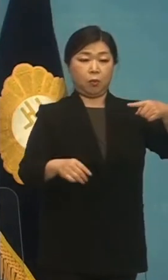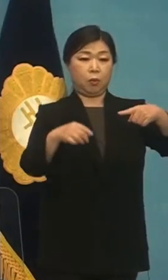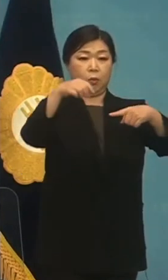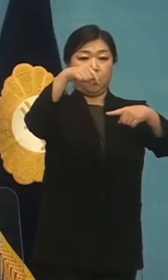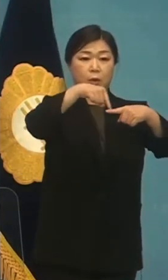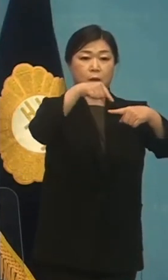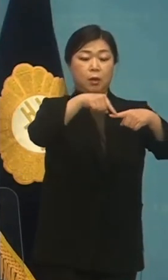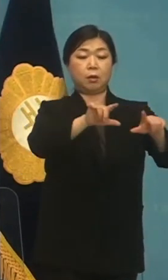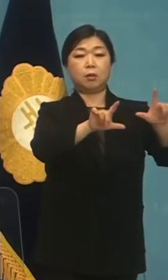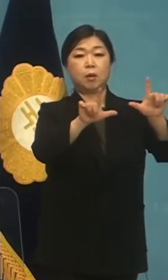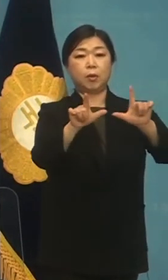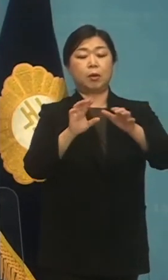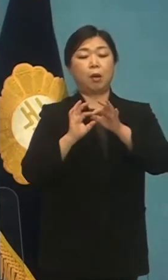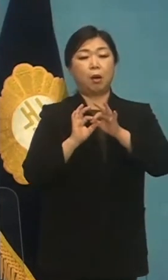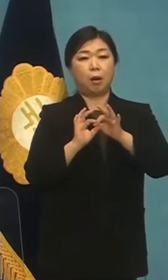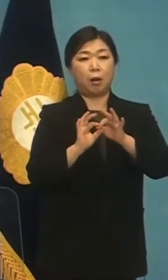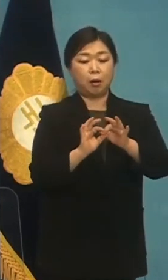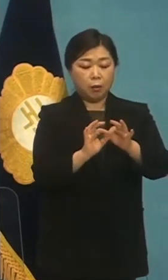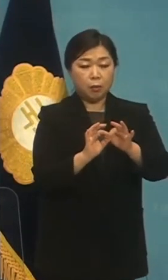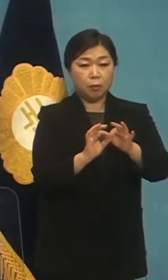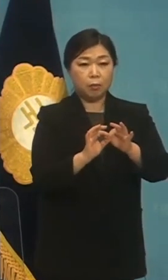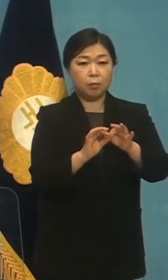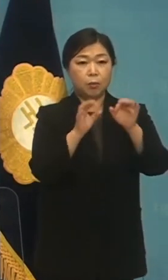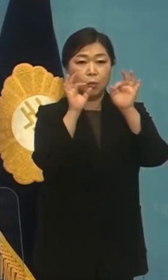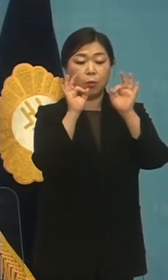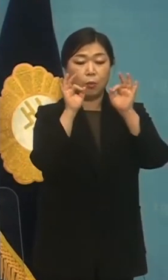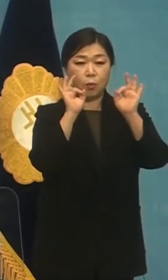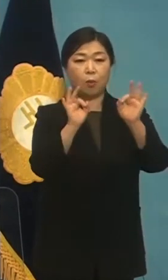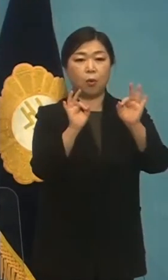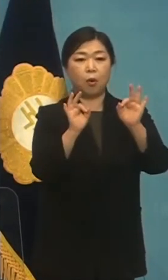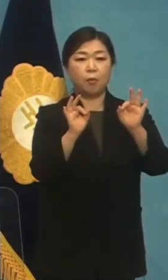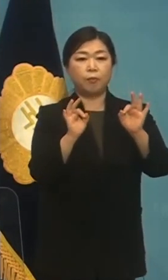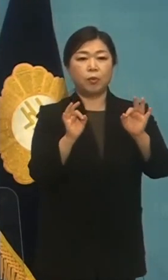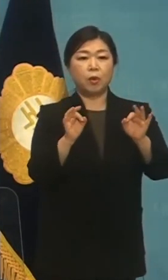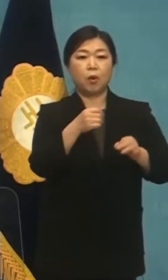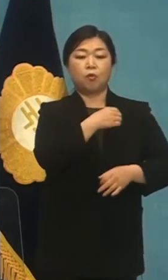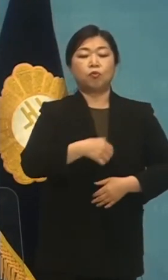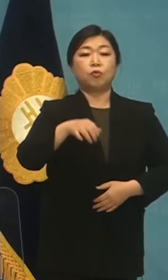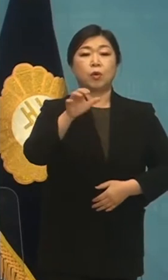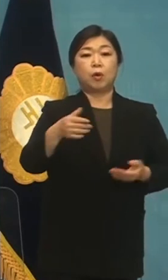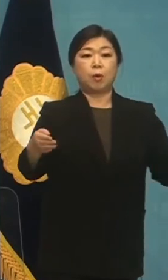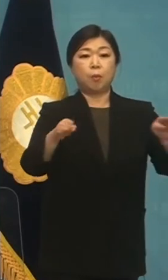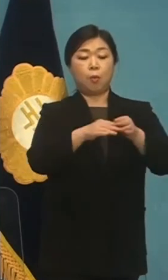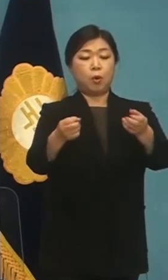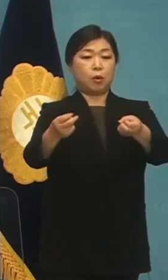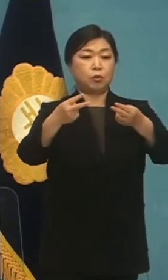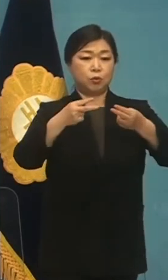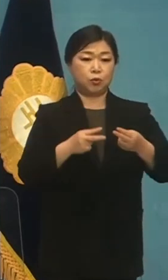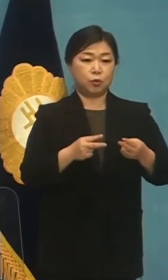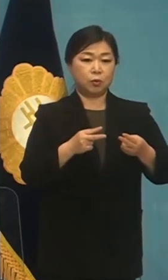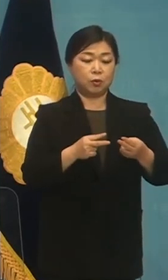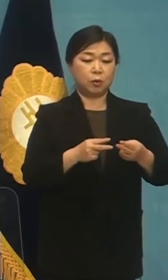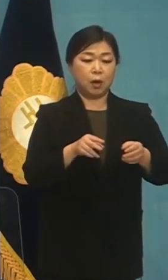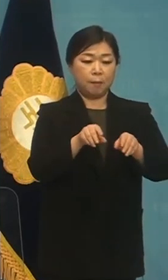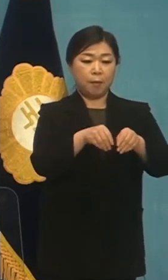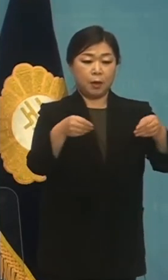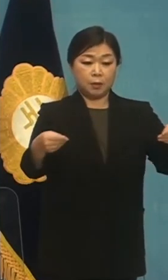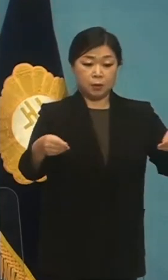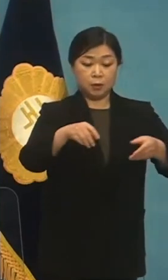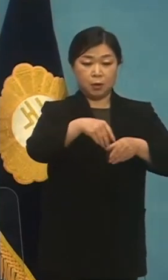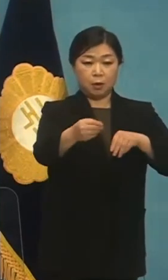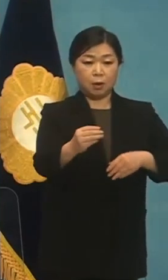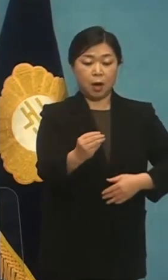보내준 생활용품 박스 안에 들어있던 초코파이를 한 입 베어볼 때 아